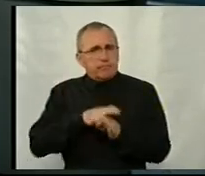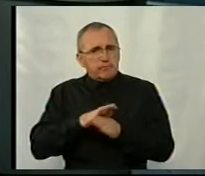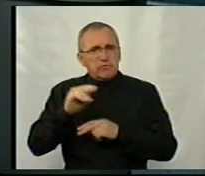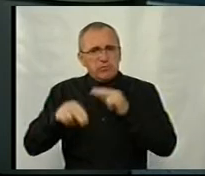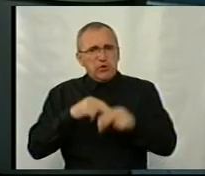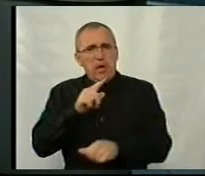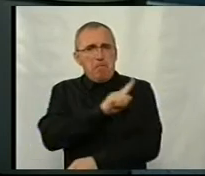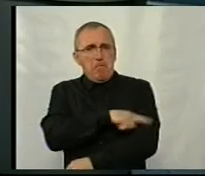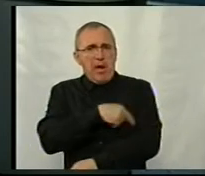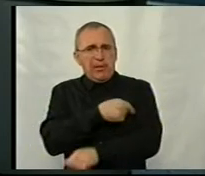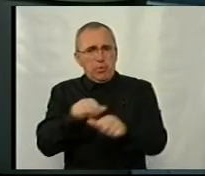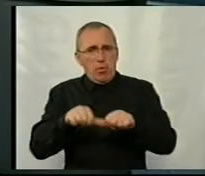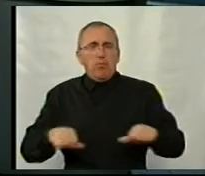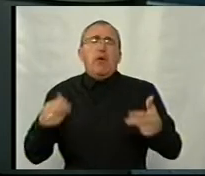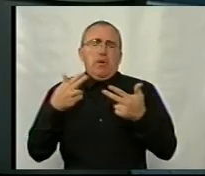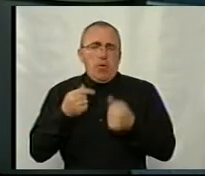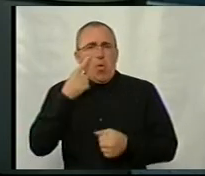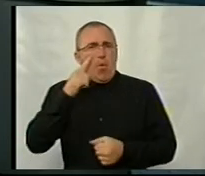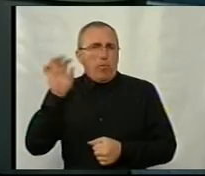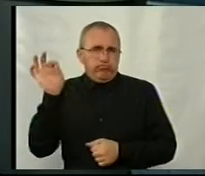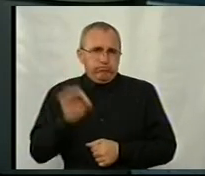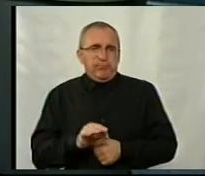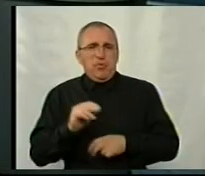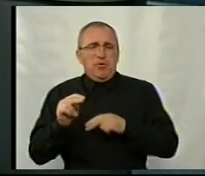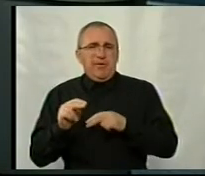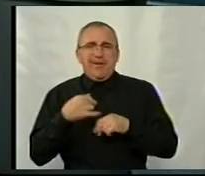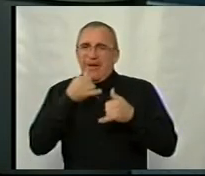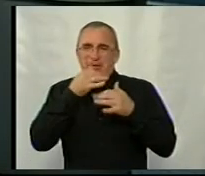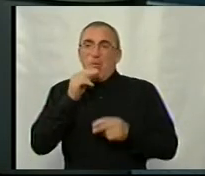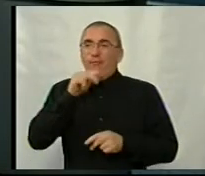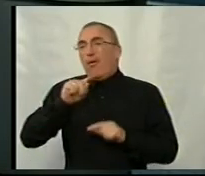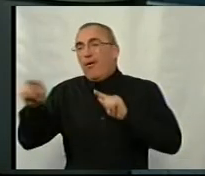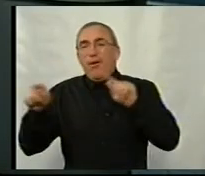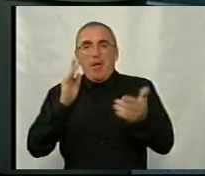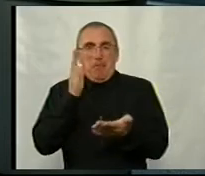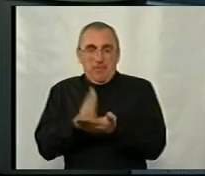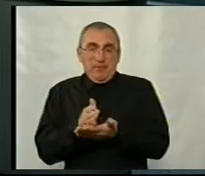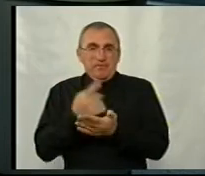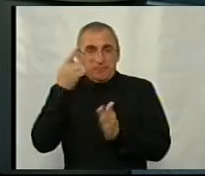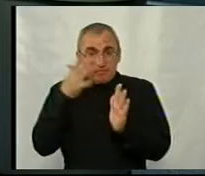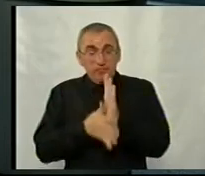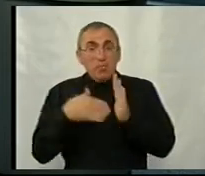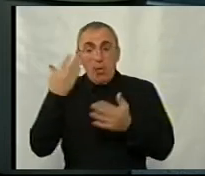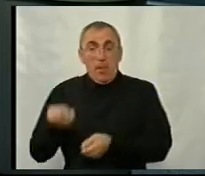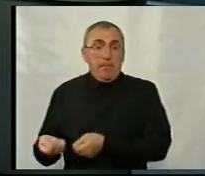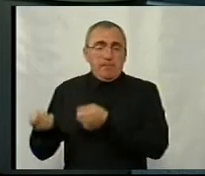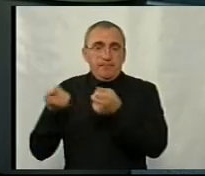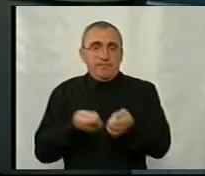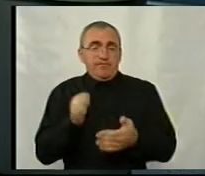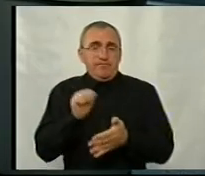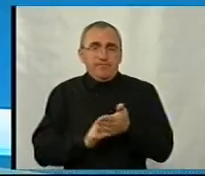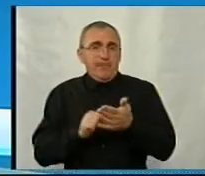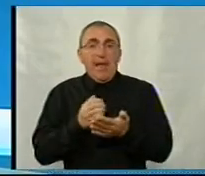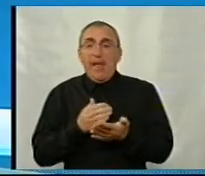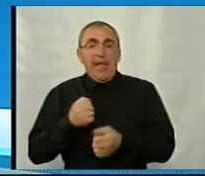медичну комісію, наскільки я розумію. Так, це в основному відбувається. Ну, я не можу звинуватити напряму, але розумієте, коли приносять... Ну, то підстава не